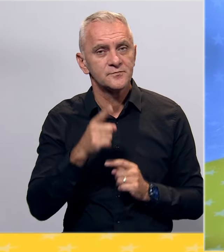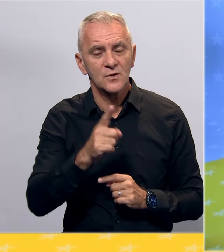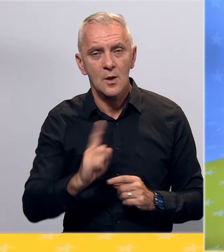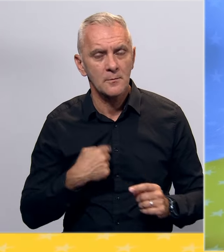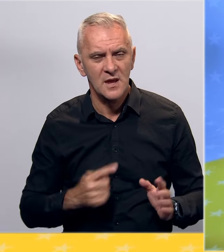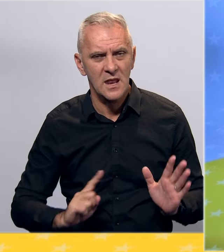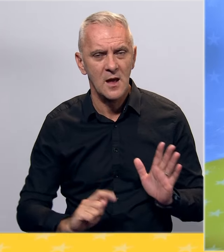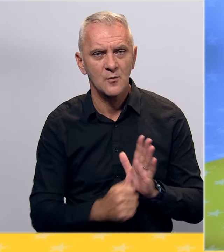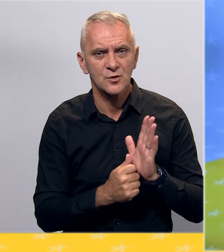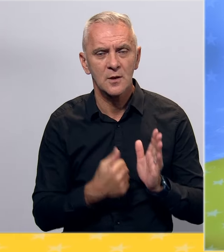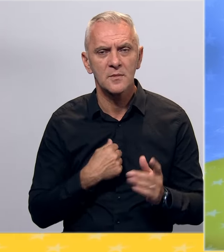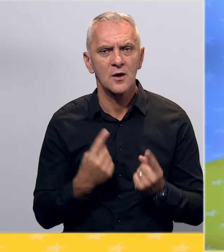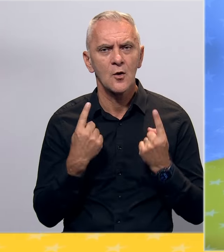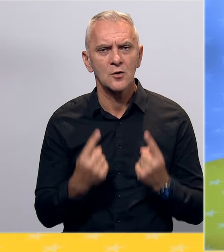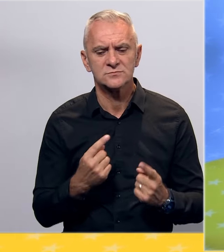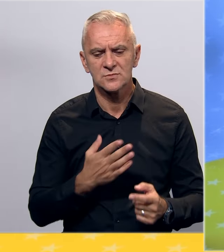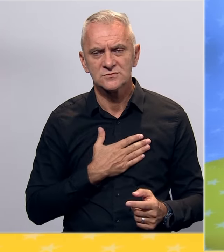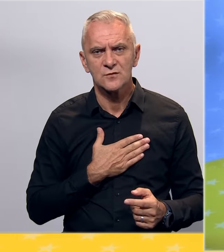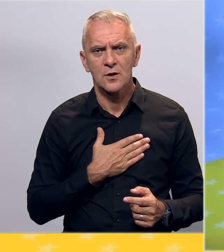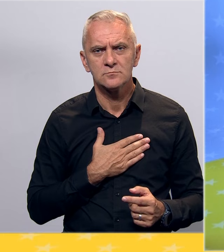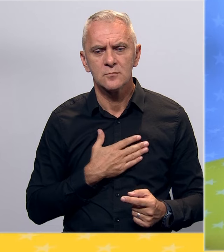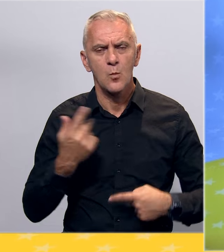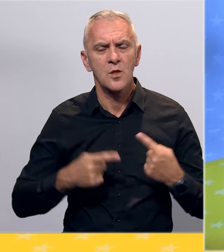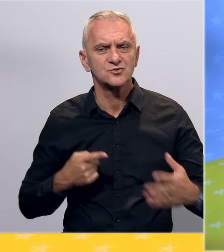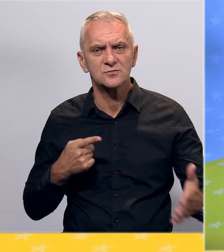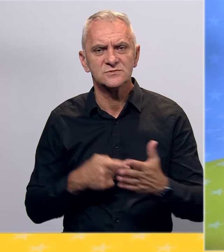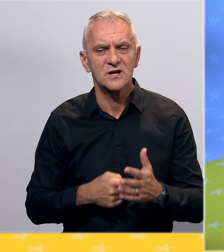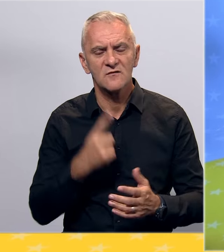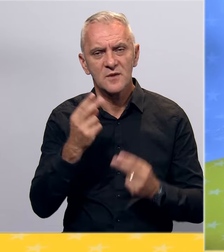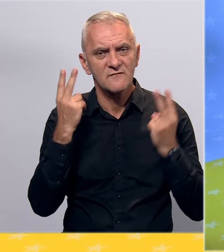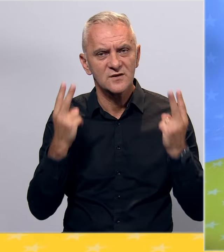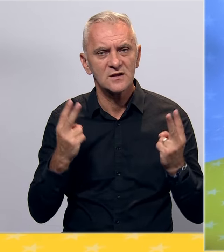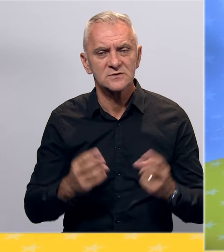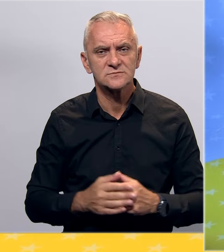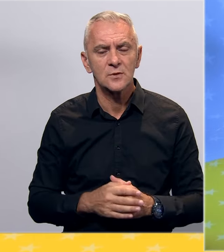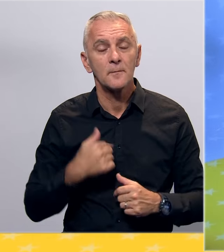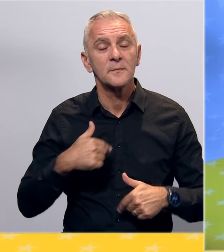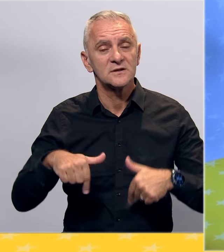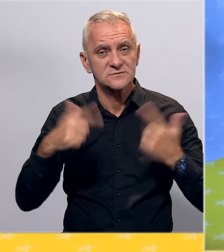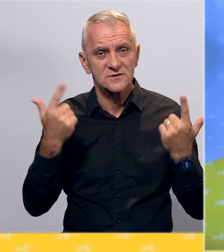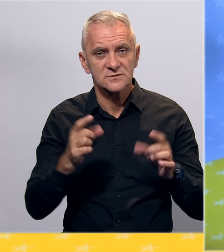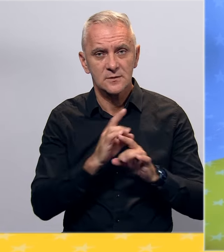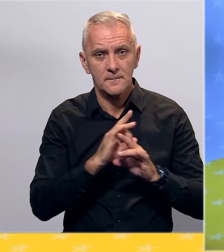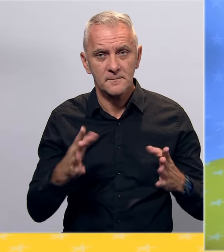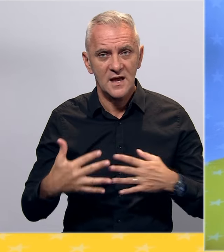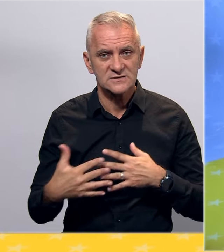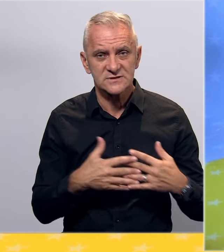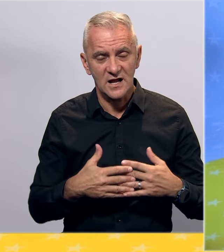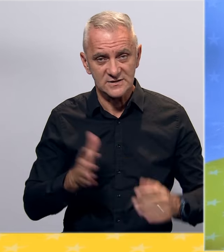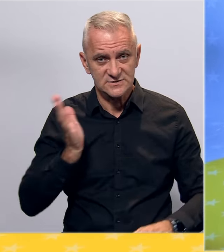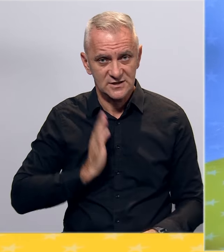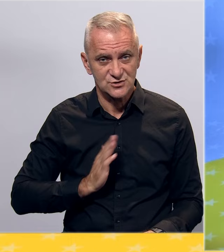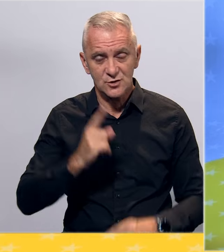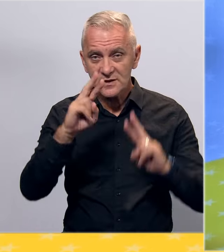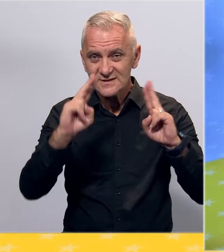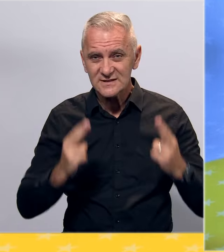prodajemo i ostajemo dosljedni svojim političkim ciljevima i vrijednostima. Svijesni smo da bez saradnje sa građanima i